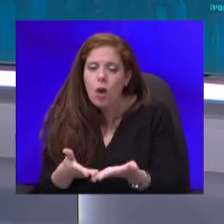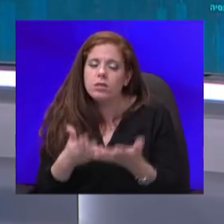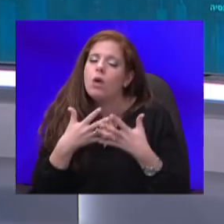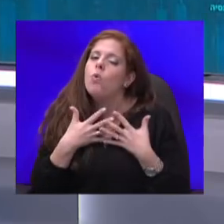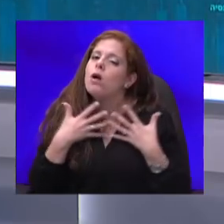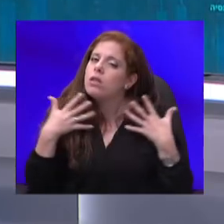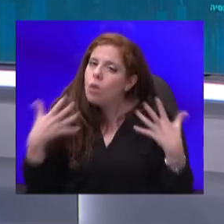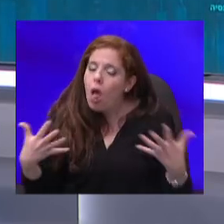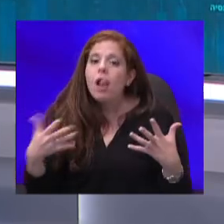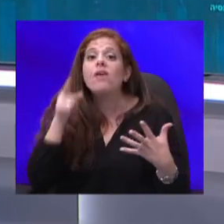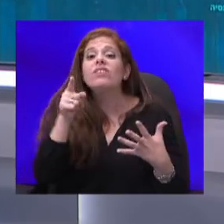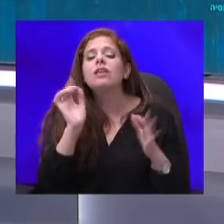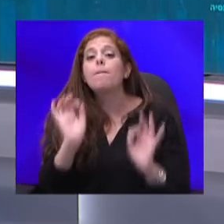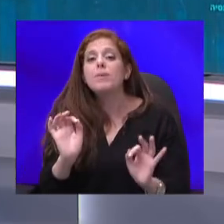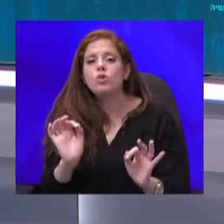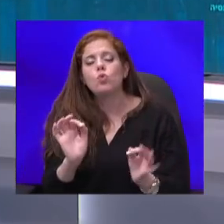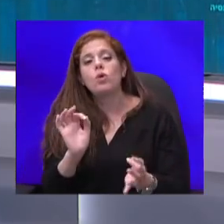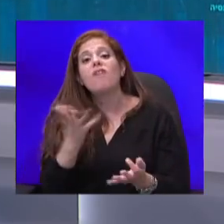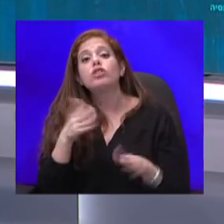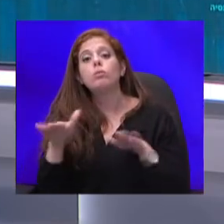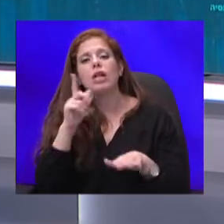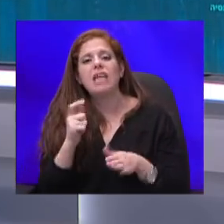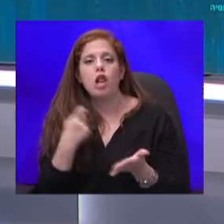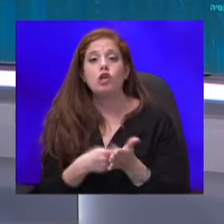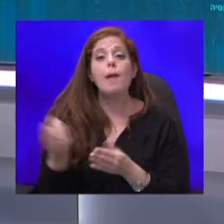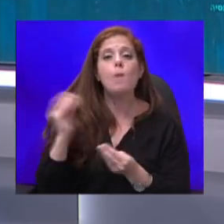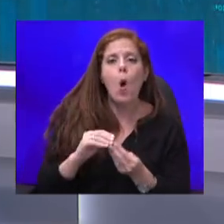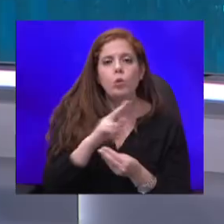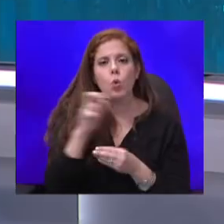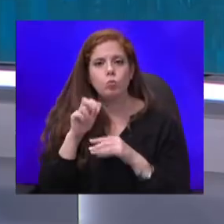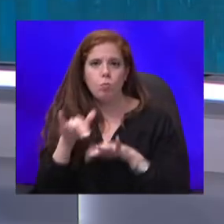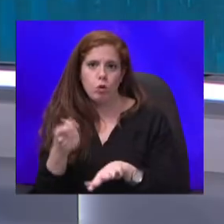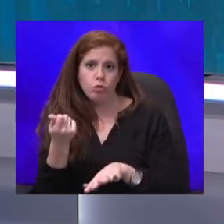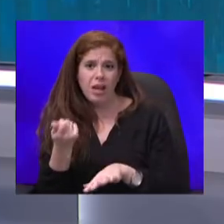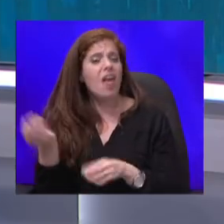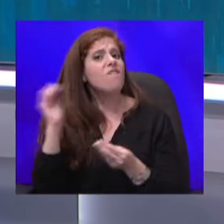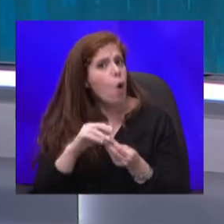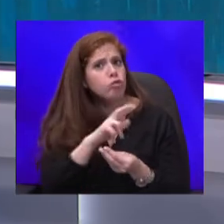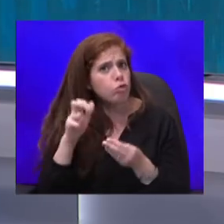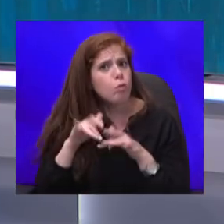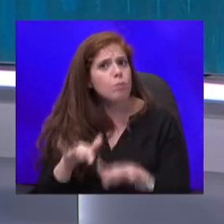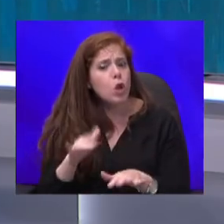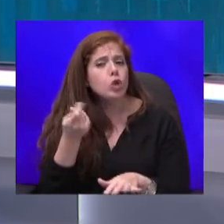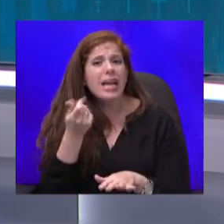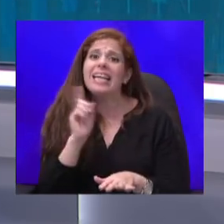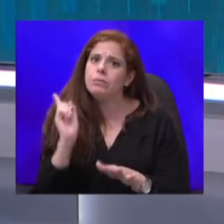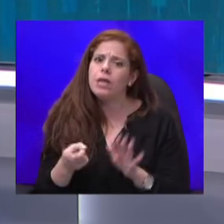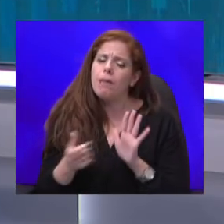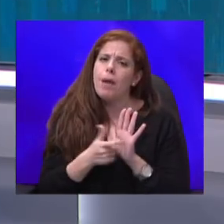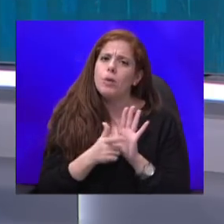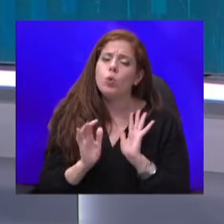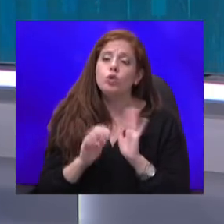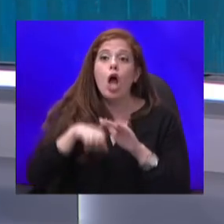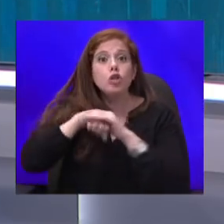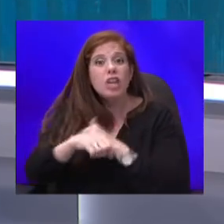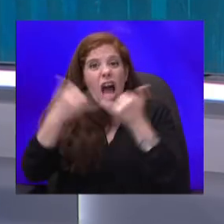צריכה לשימות כסף. עוד 300 מיליון שקלים צריך, ועוד 300 מיליון אם יהיה ביקוש. השקעה כזו עכשיו תסייע לעסקים